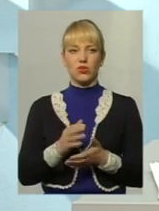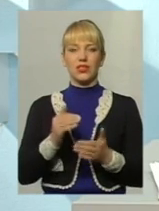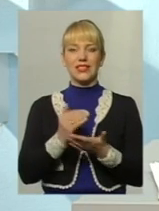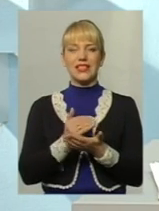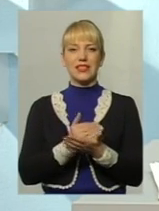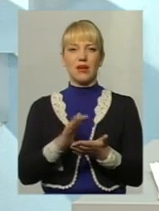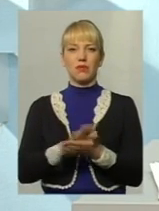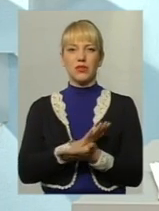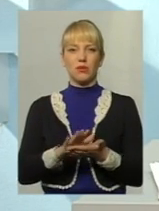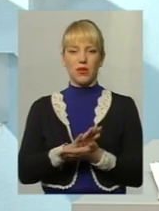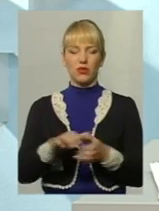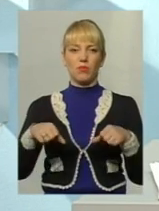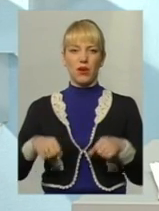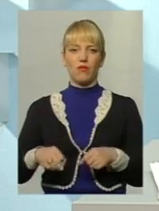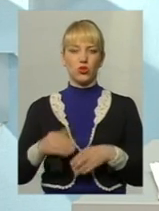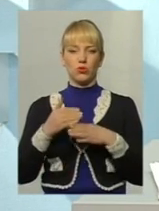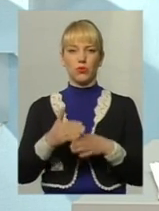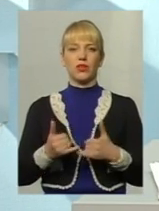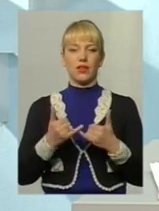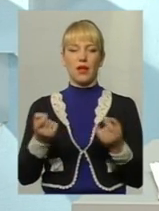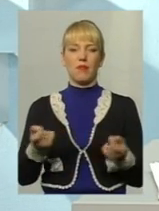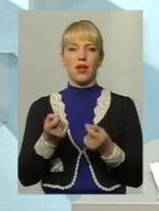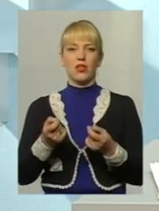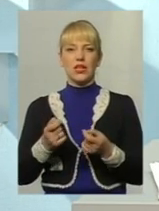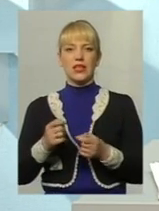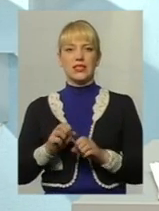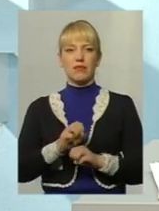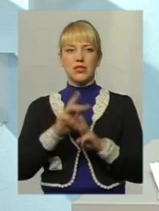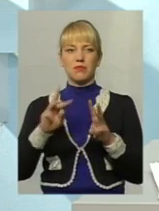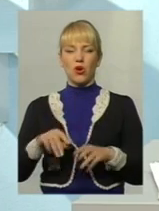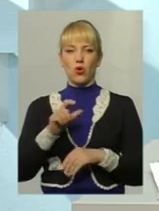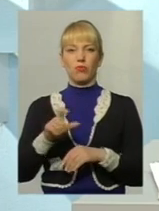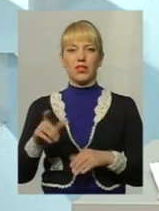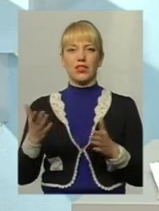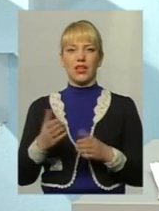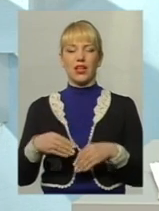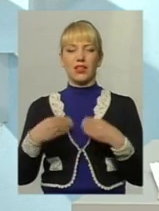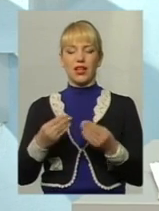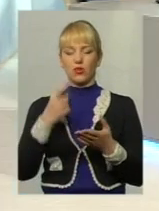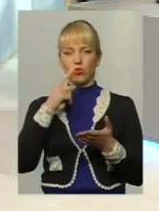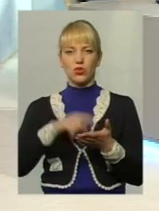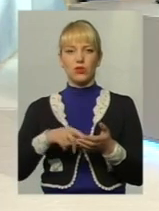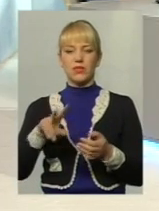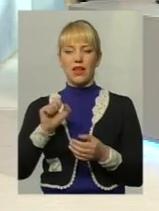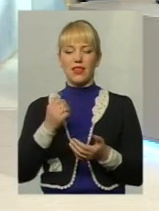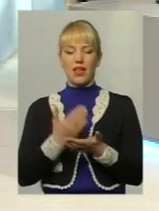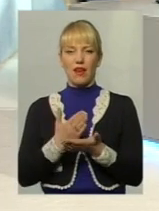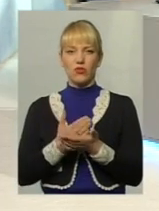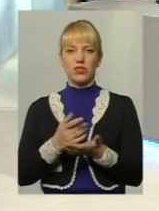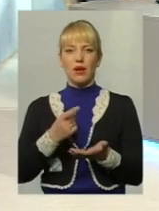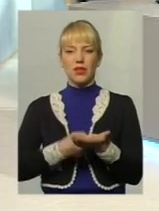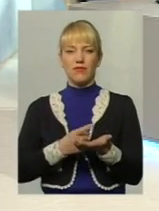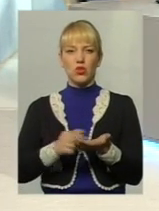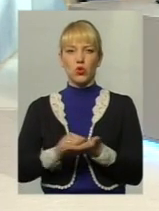безоплатної правової допомоги для малозабезпечених громадян, яка дає доступ за наявності підтверджуючих документів